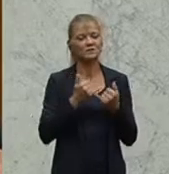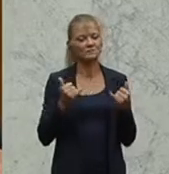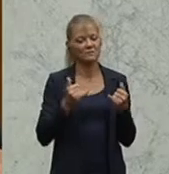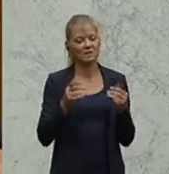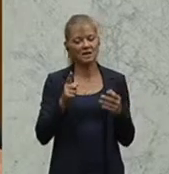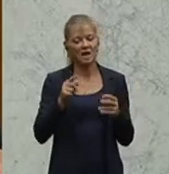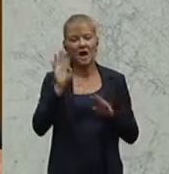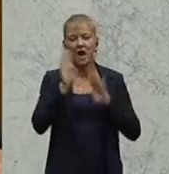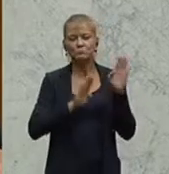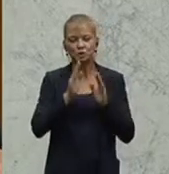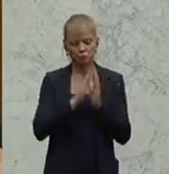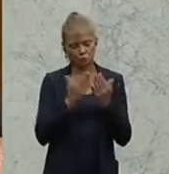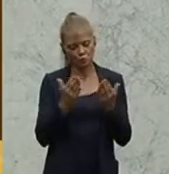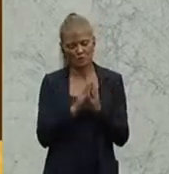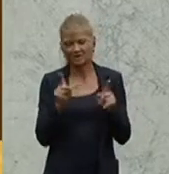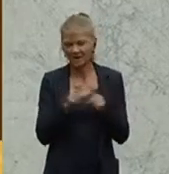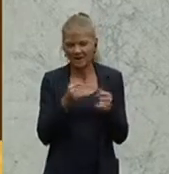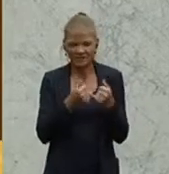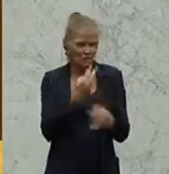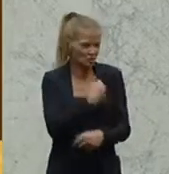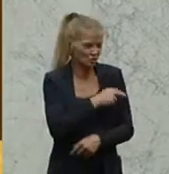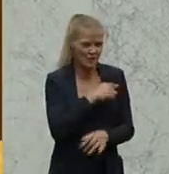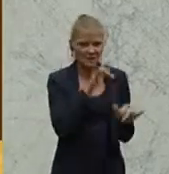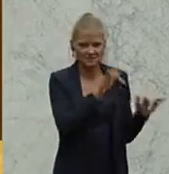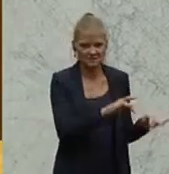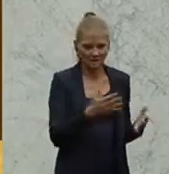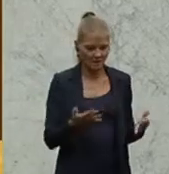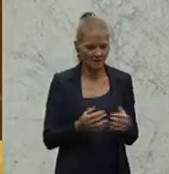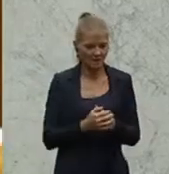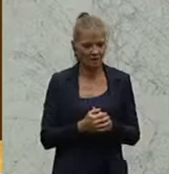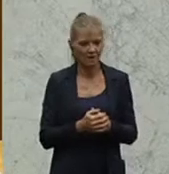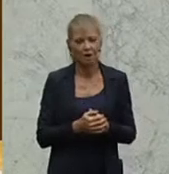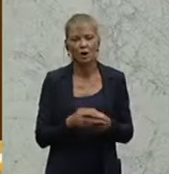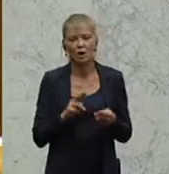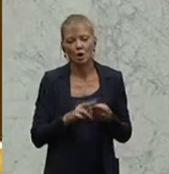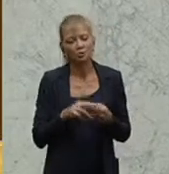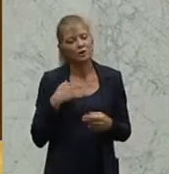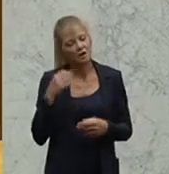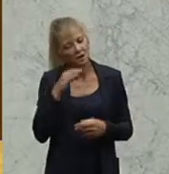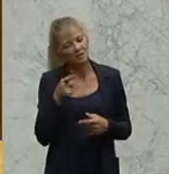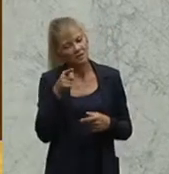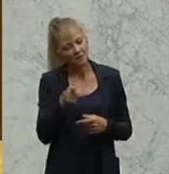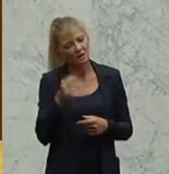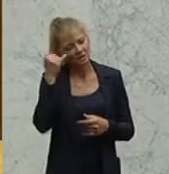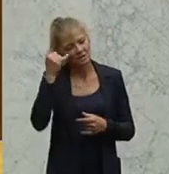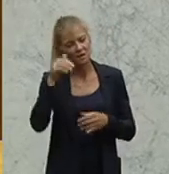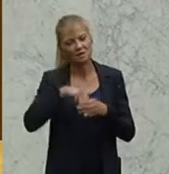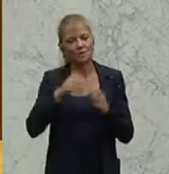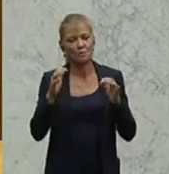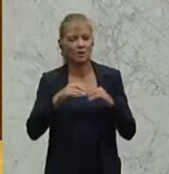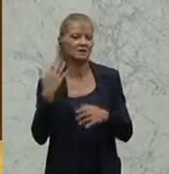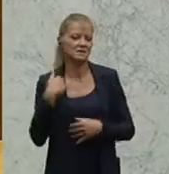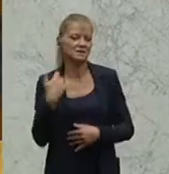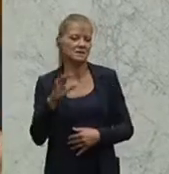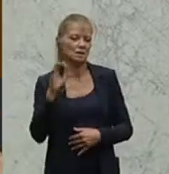wie in der Schweiz eingeführt wird. Und ich halte diese Ableitungen aus der Enquete für sehr gut. Ich glaube auch, dass